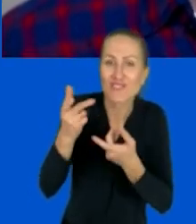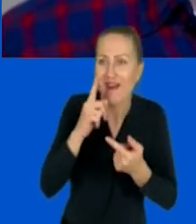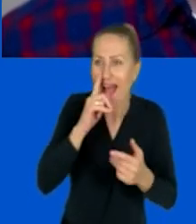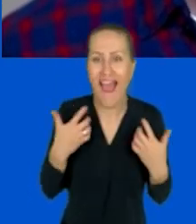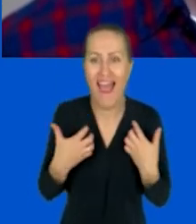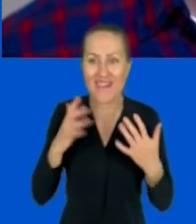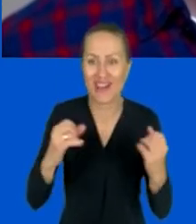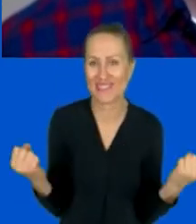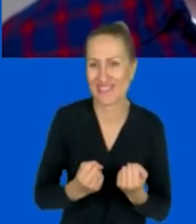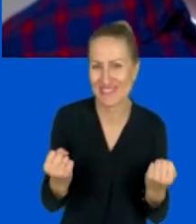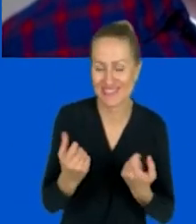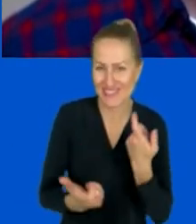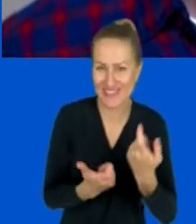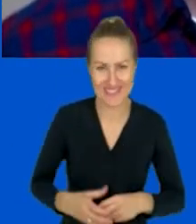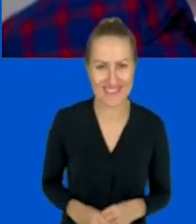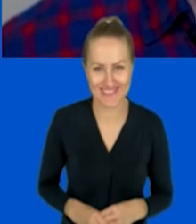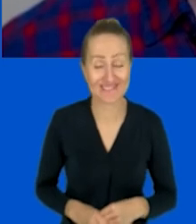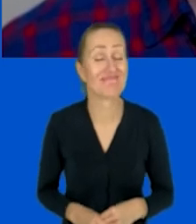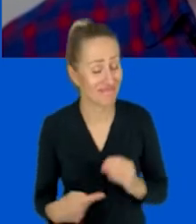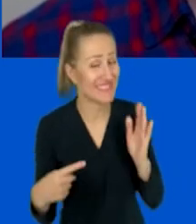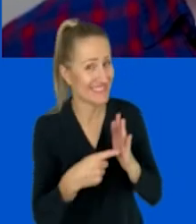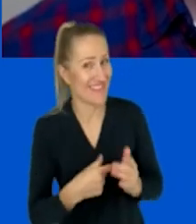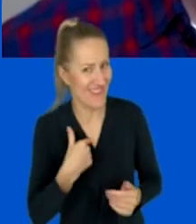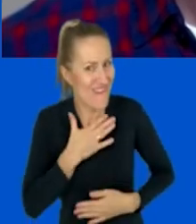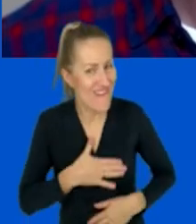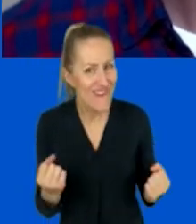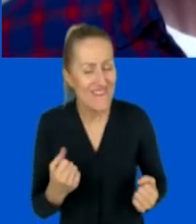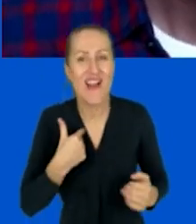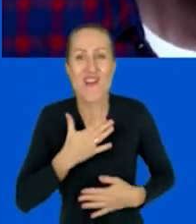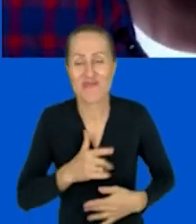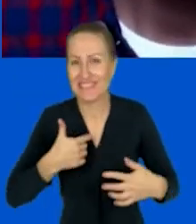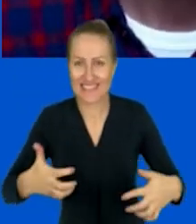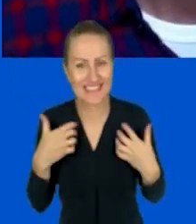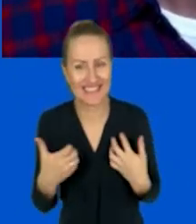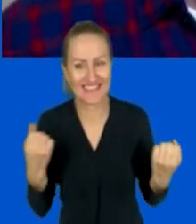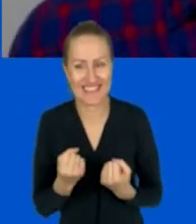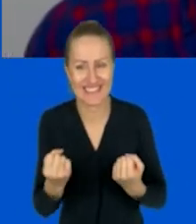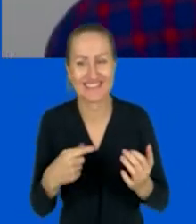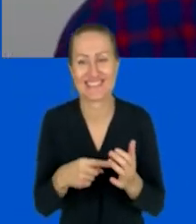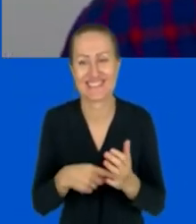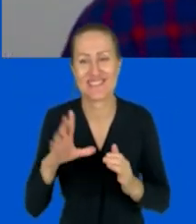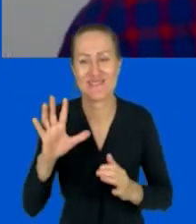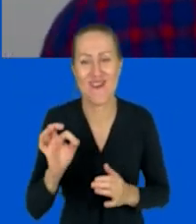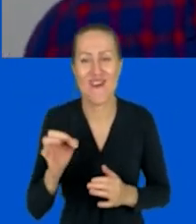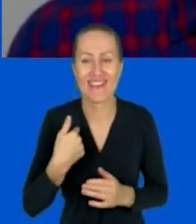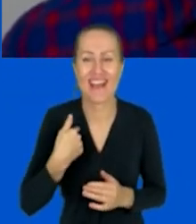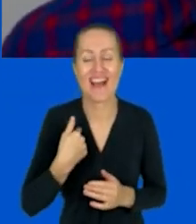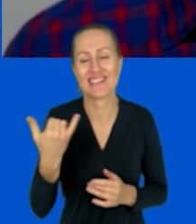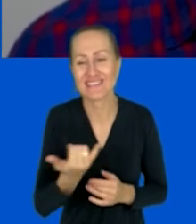tą chwilę. Lubię bardzo tą chwilę. Lubię w ogóle, bardzo jestem podekscytowana, bo jestem w ogóle takich